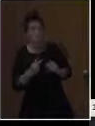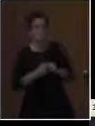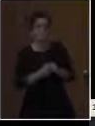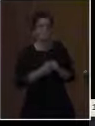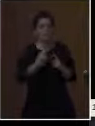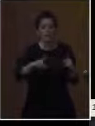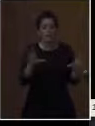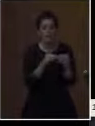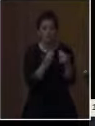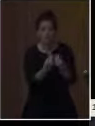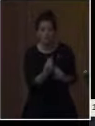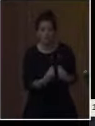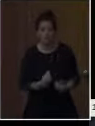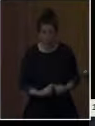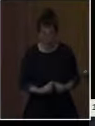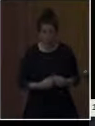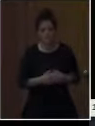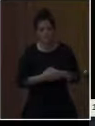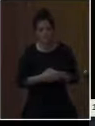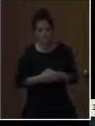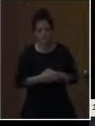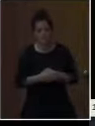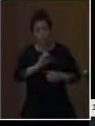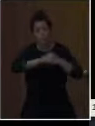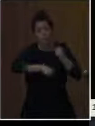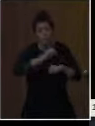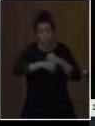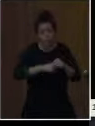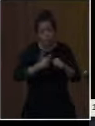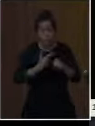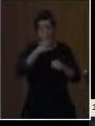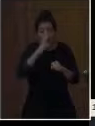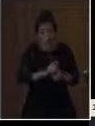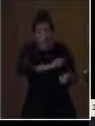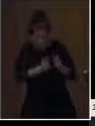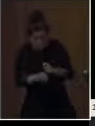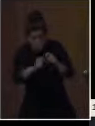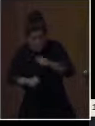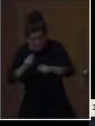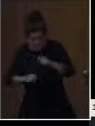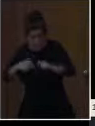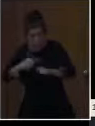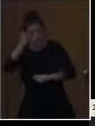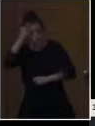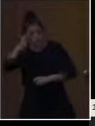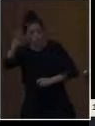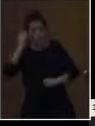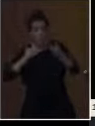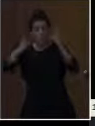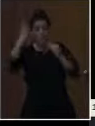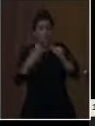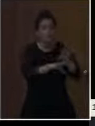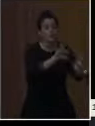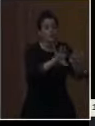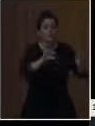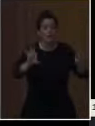περισσότερα γνωστικά αντικείμενα. Προσπαθούμε, δηλαδή, να δείξουμε στην πράξη πως η γνώση είναι σφαιρική, απαιτείται τη συνεργασία